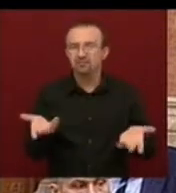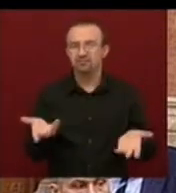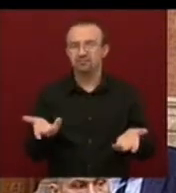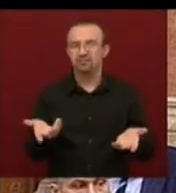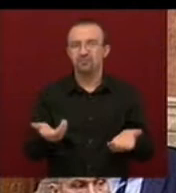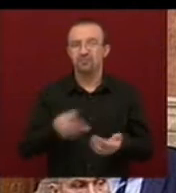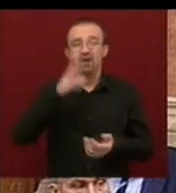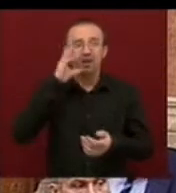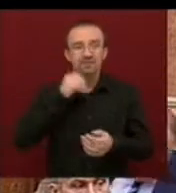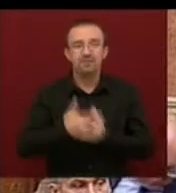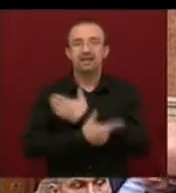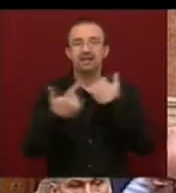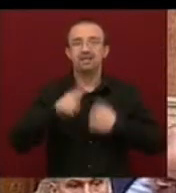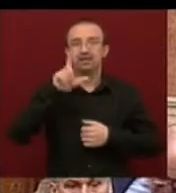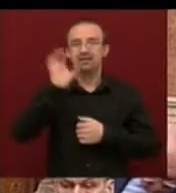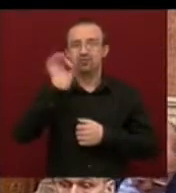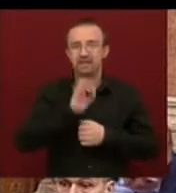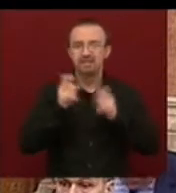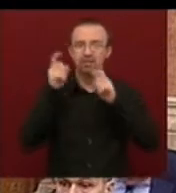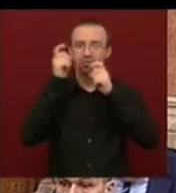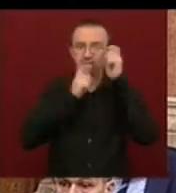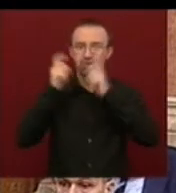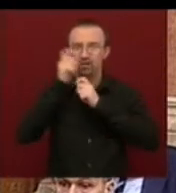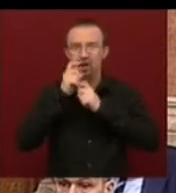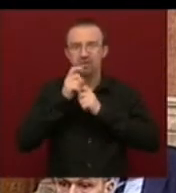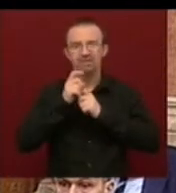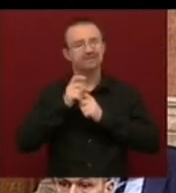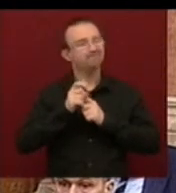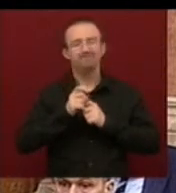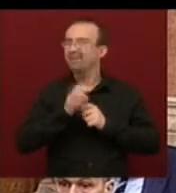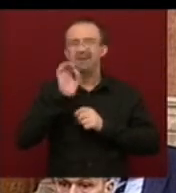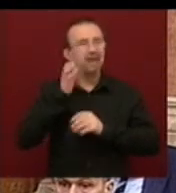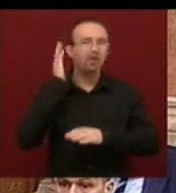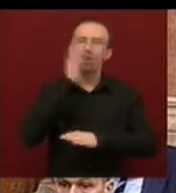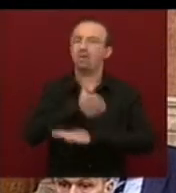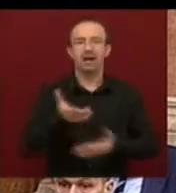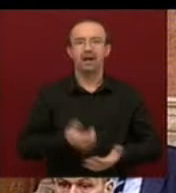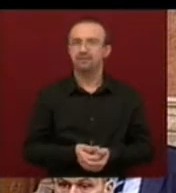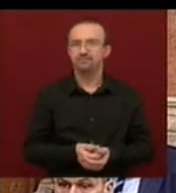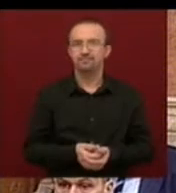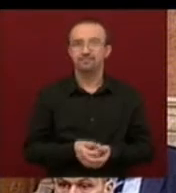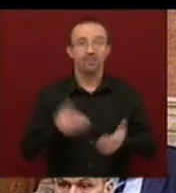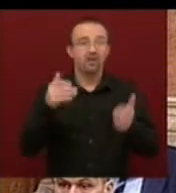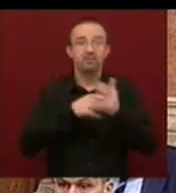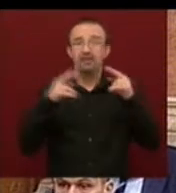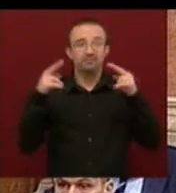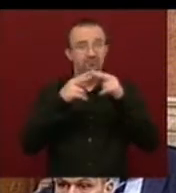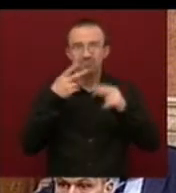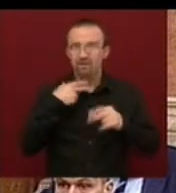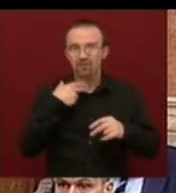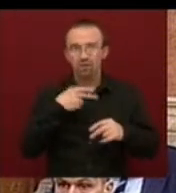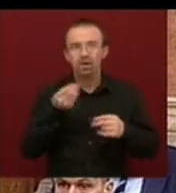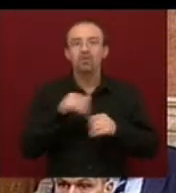Az emberek 72%-a gondolja úgy, hogy nem mennek jó irányba a dolgok, pedig még nem is szembesültek azzal,